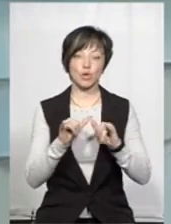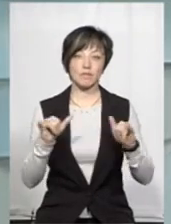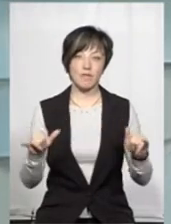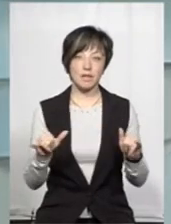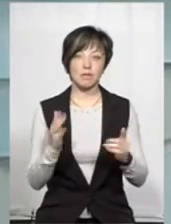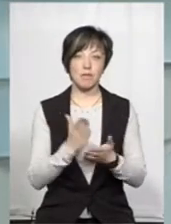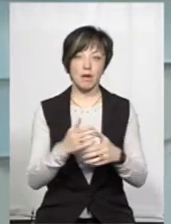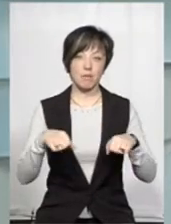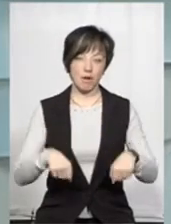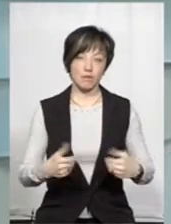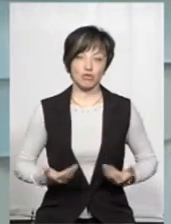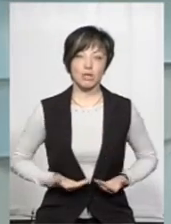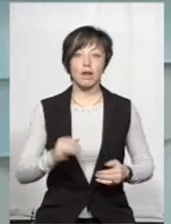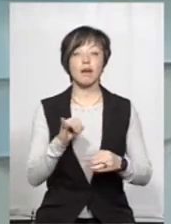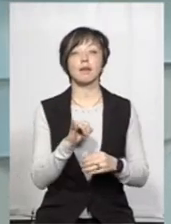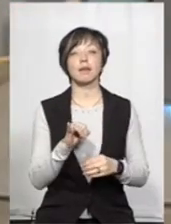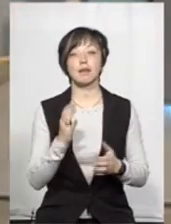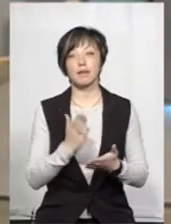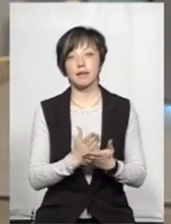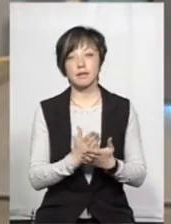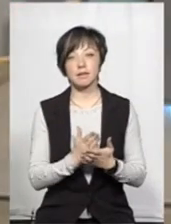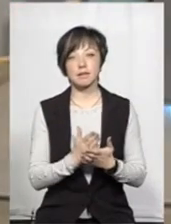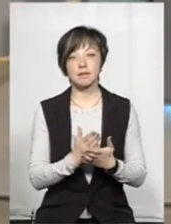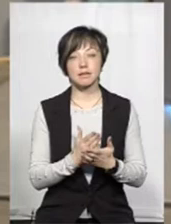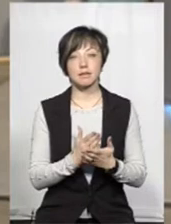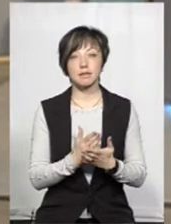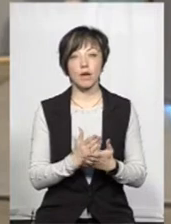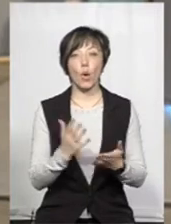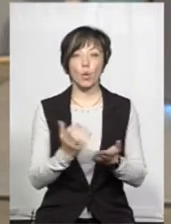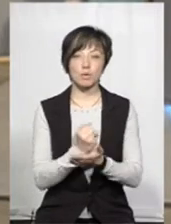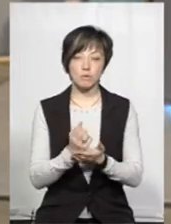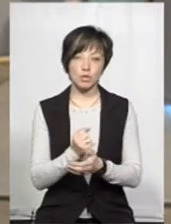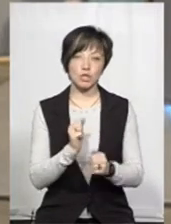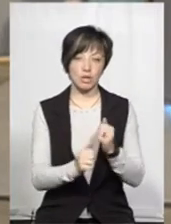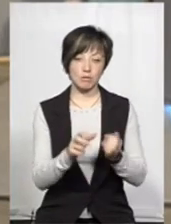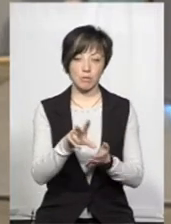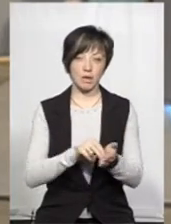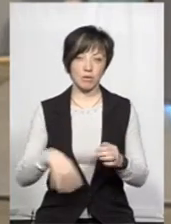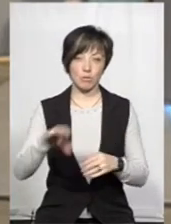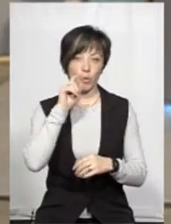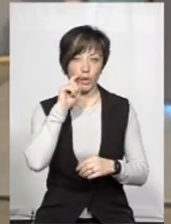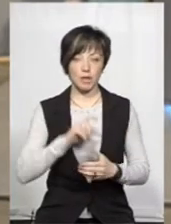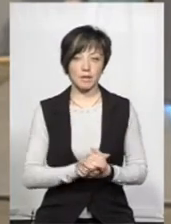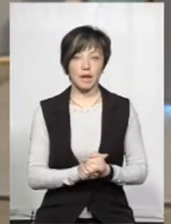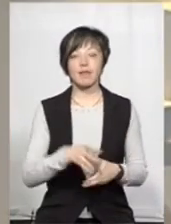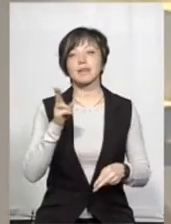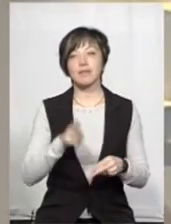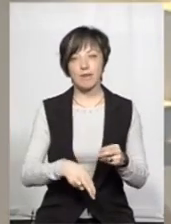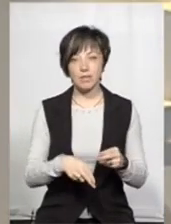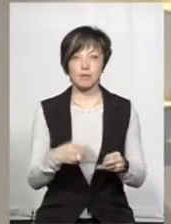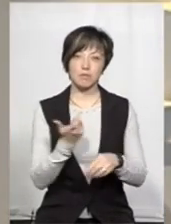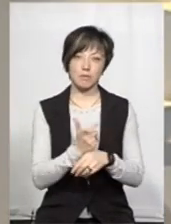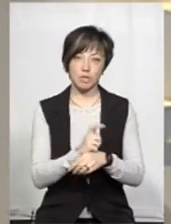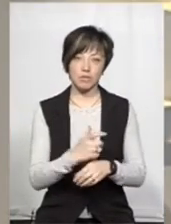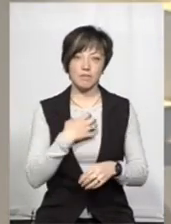розвиватися, він має право на життя, і він є таким досить успішним, і часто ставлять приклад по Україні. І на завершення,